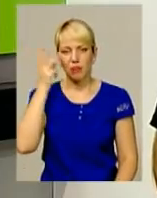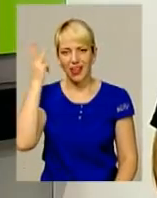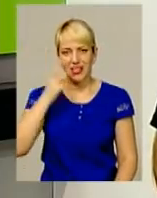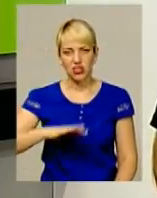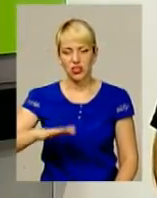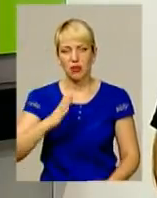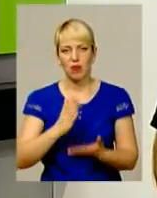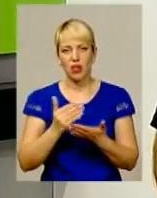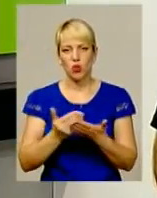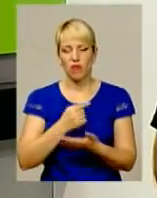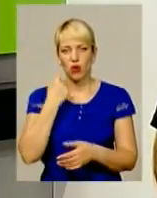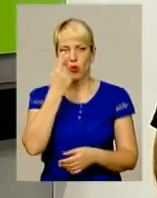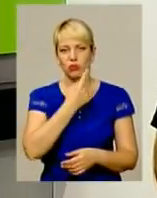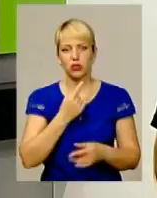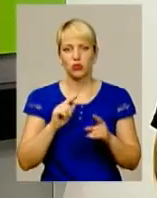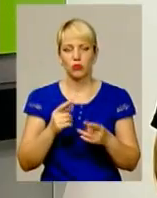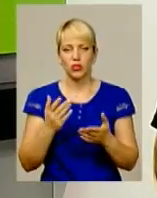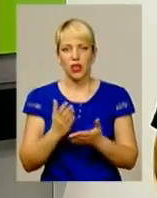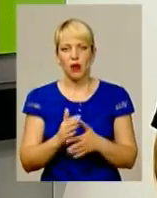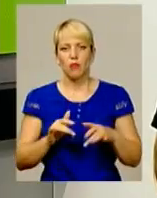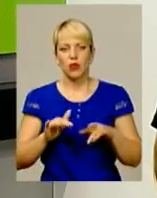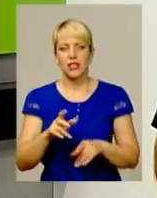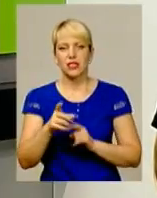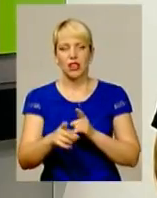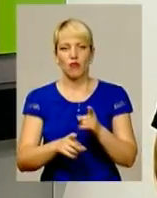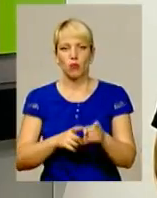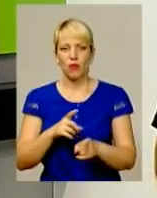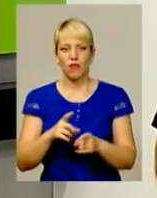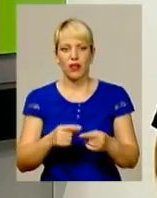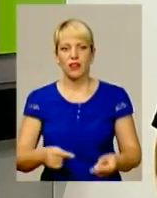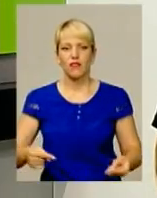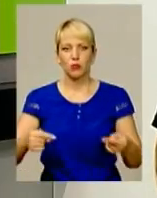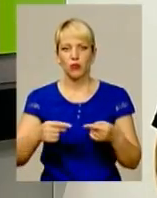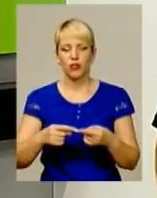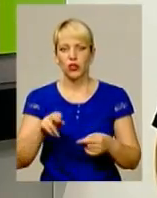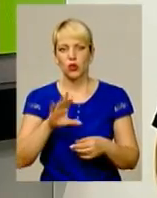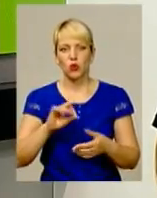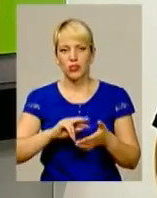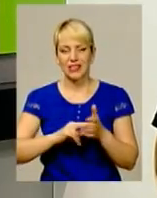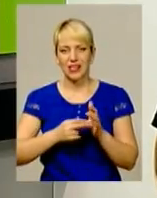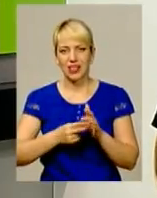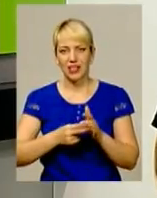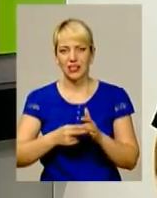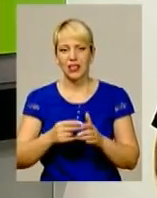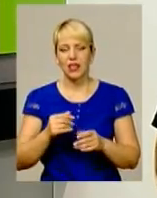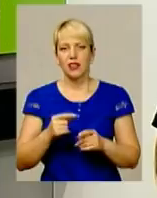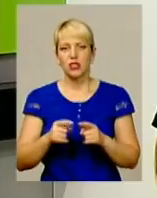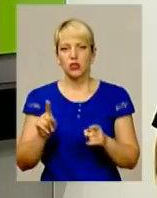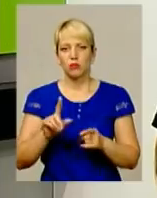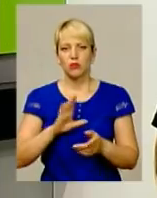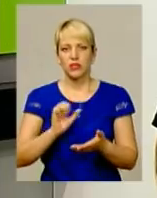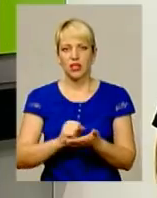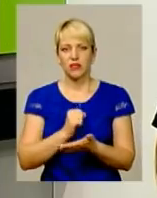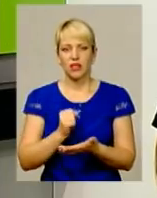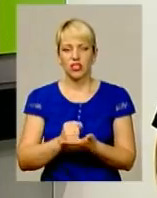обличчя. Чому? Тому що йде процес реформування відповідно до стратегії та концепції реформування, який був затверджений